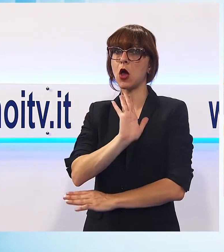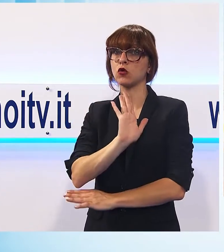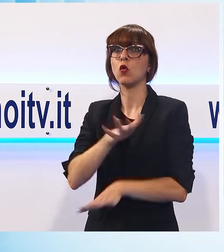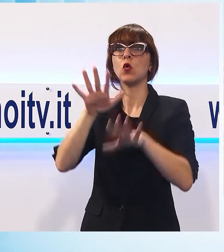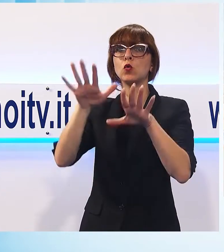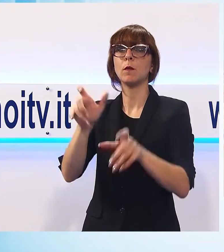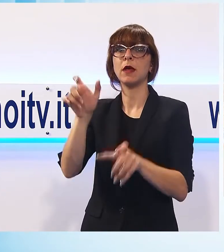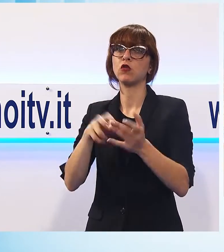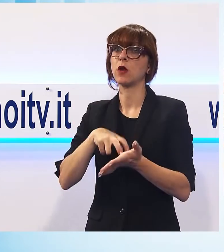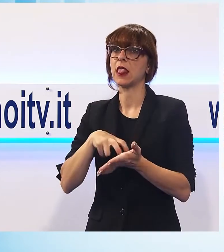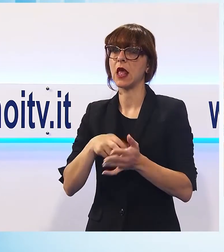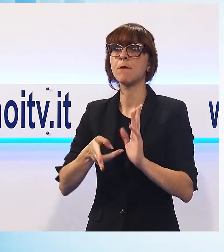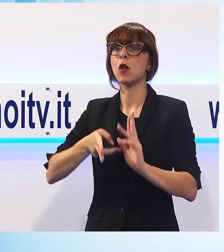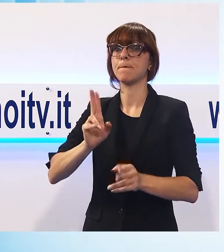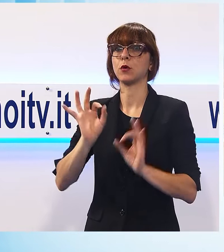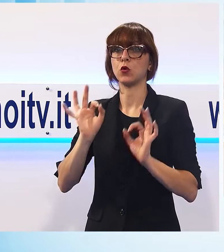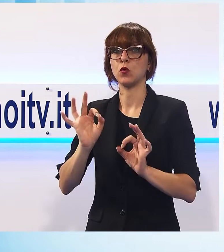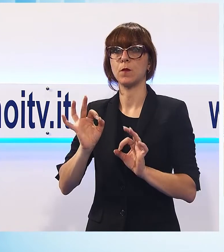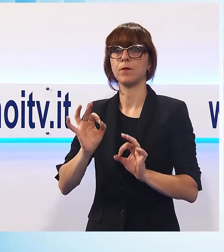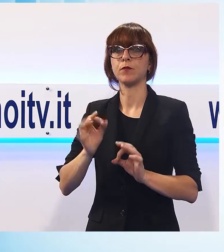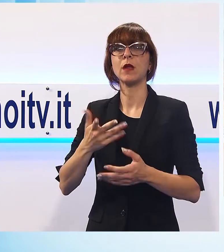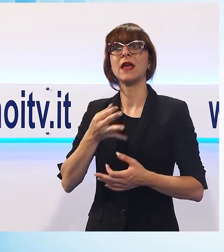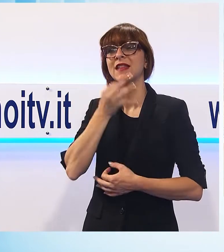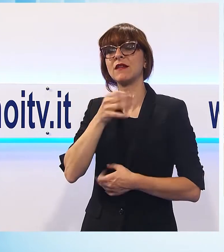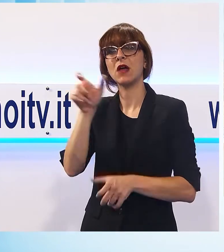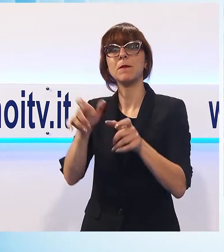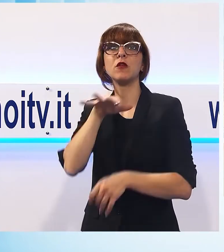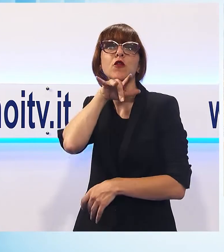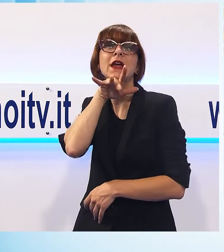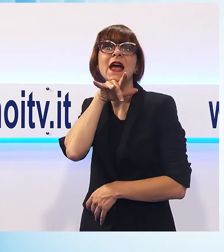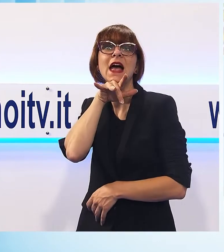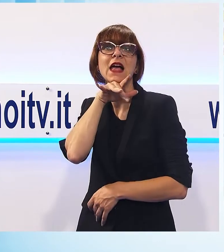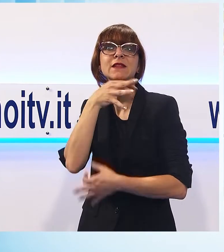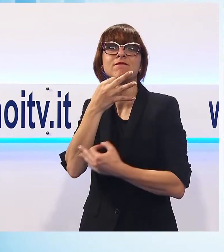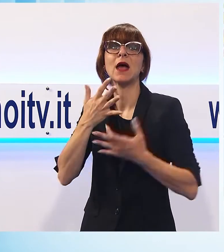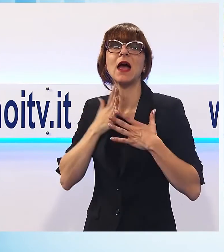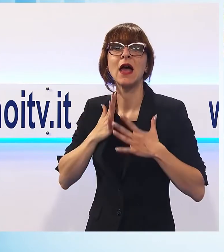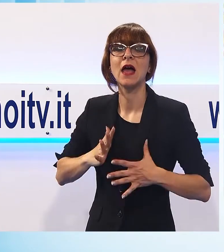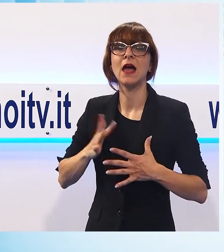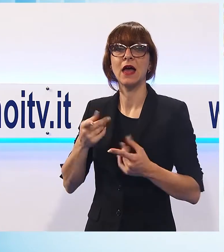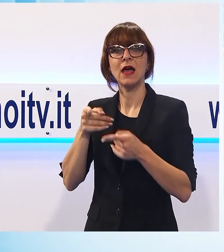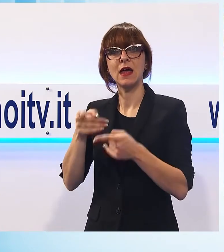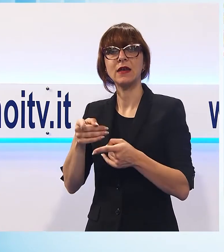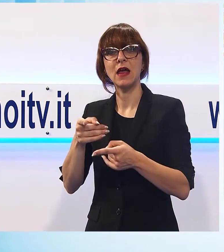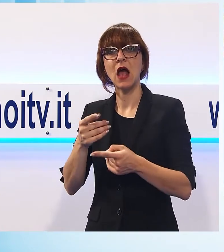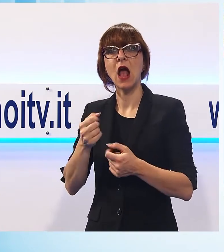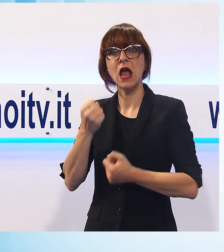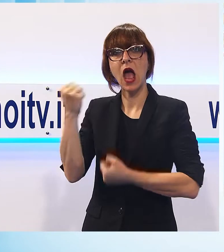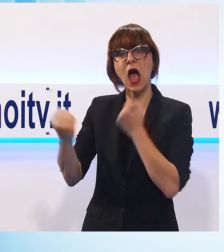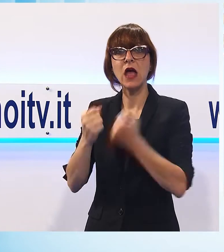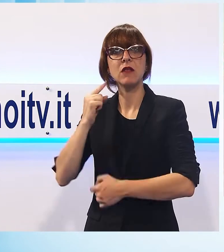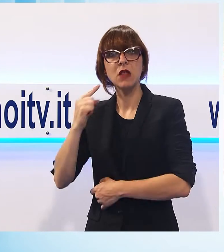più deboli e quindi per noi il benessere degli anziani e anche la loro vitalità è